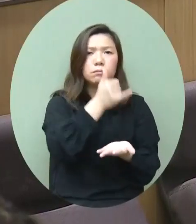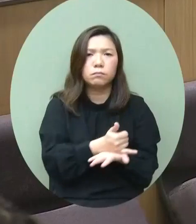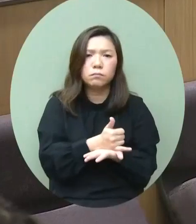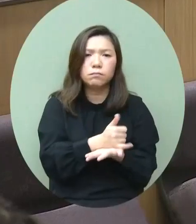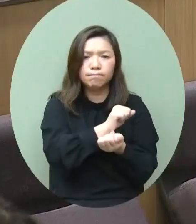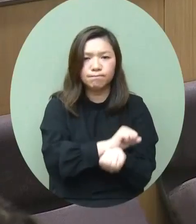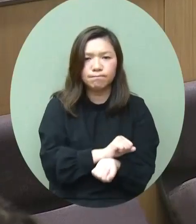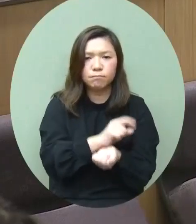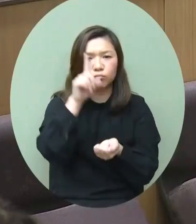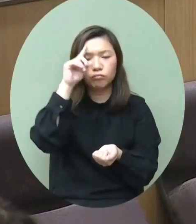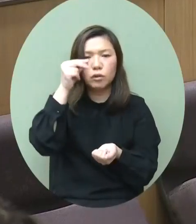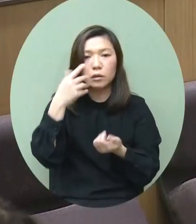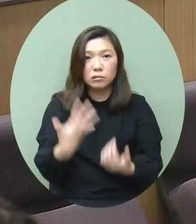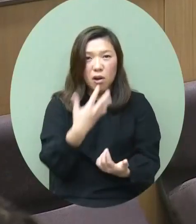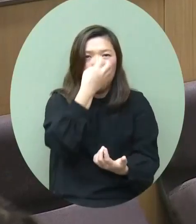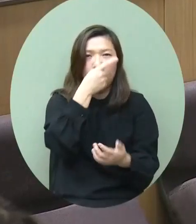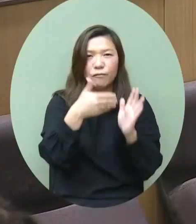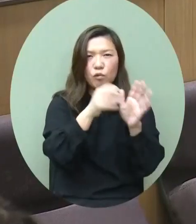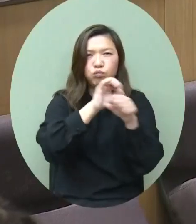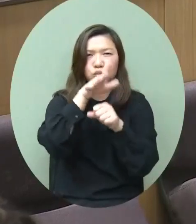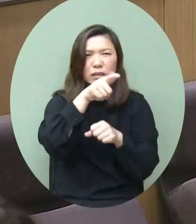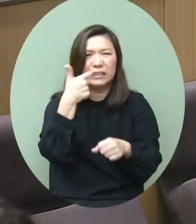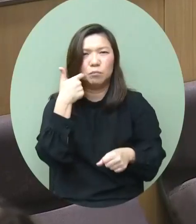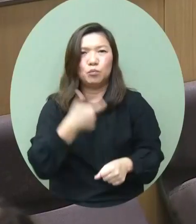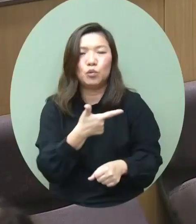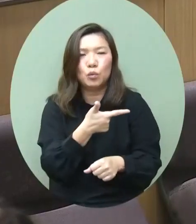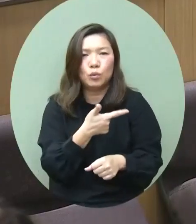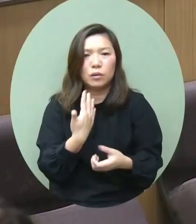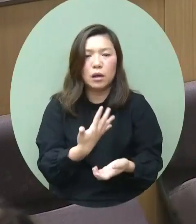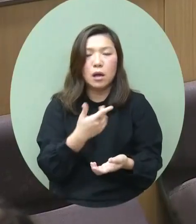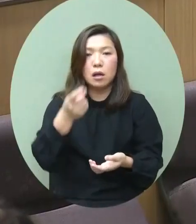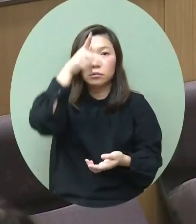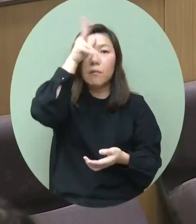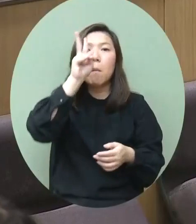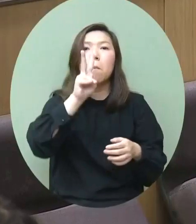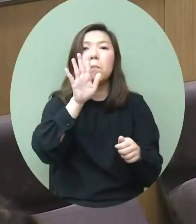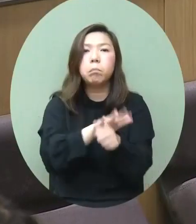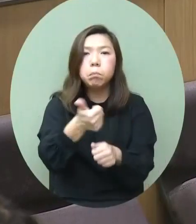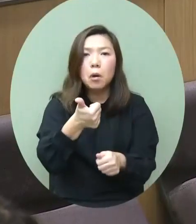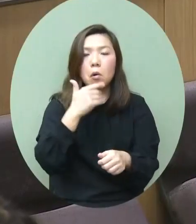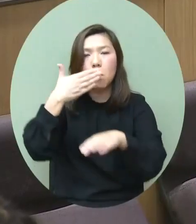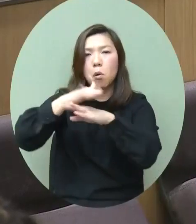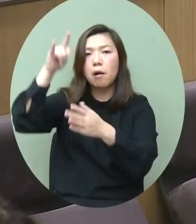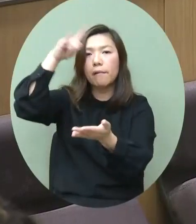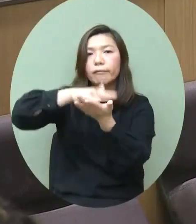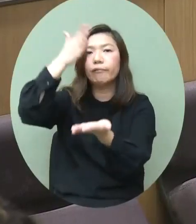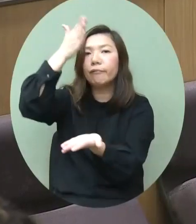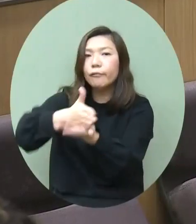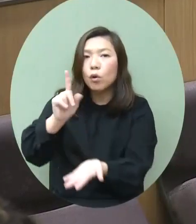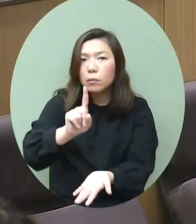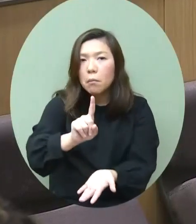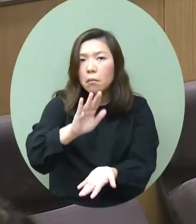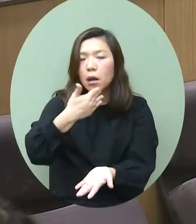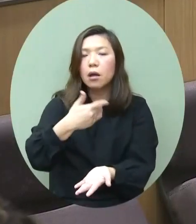在疫情本地的防控工作比較嚴重的情況下政府如何去做好外防輸入的工作包括